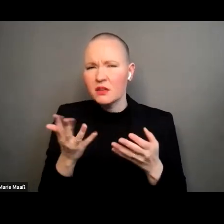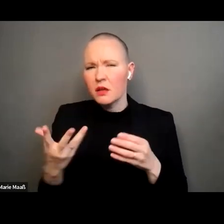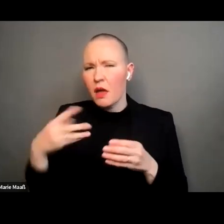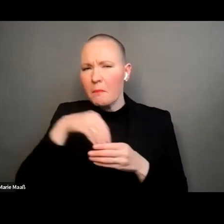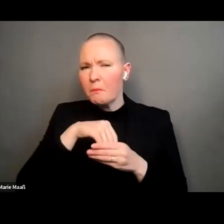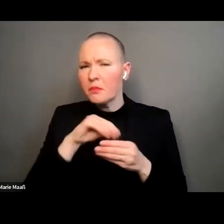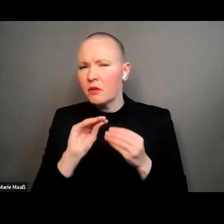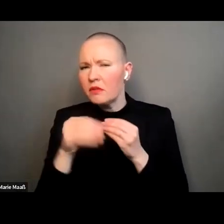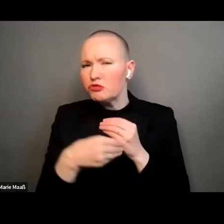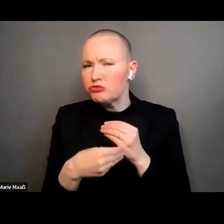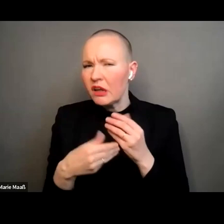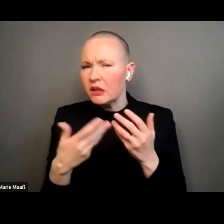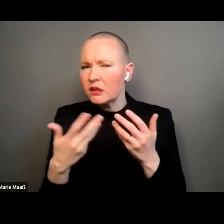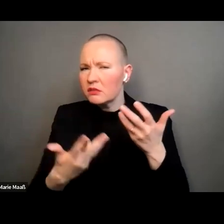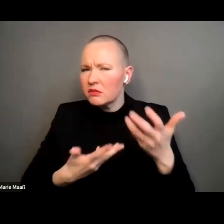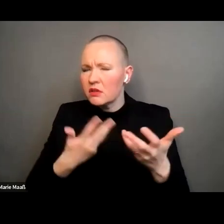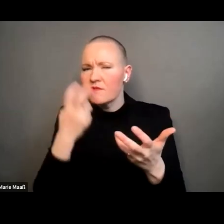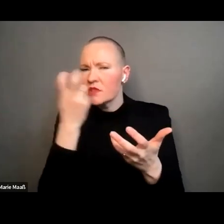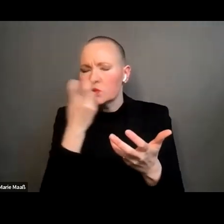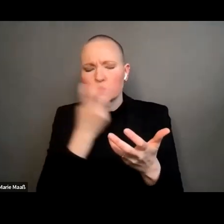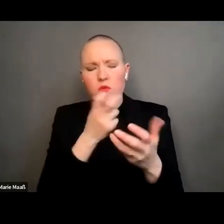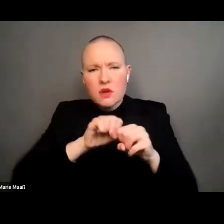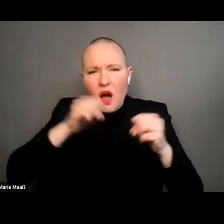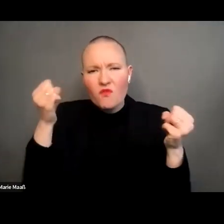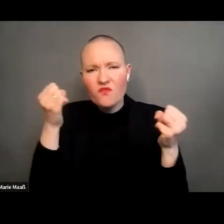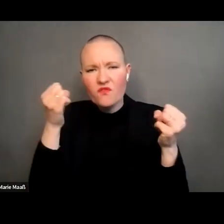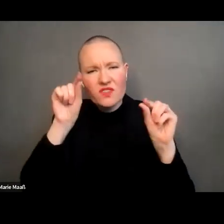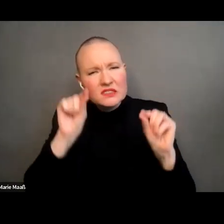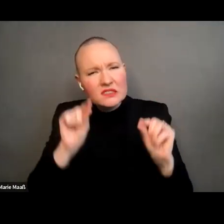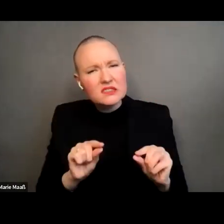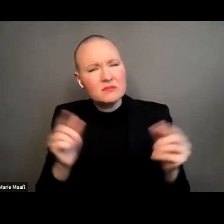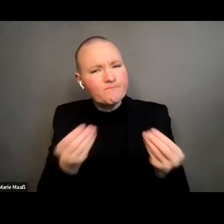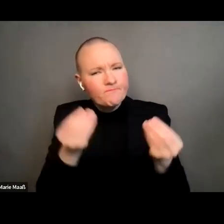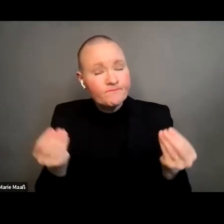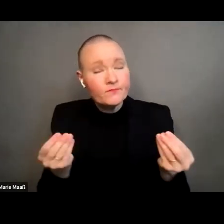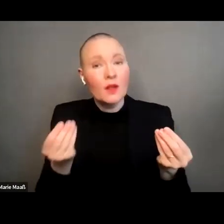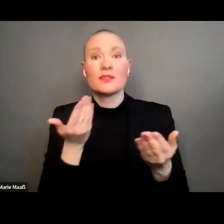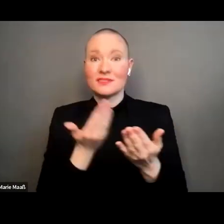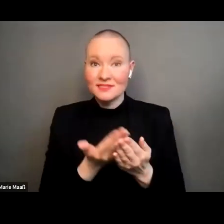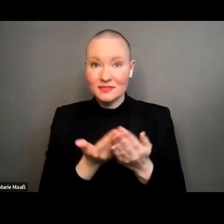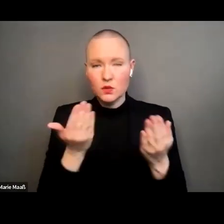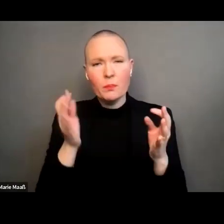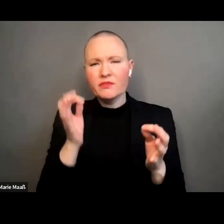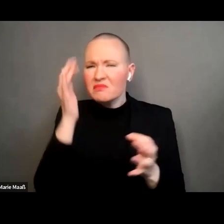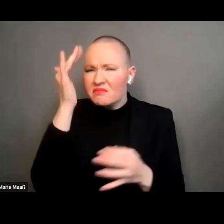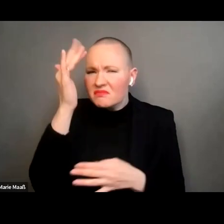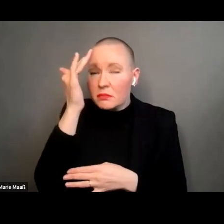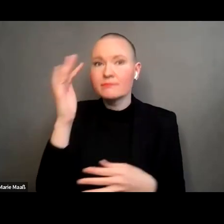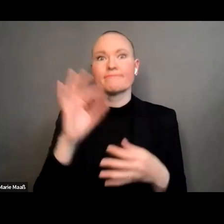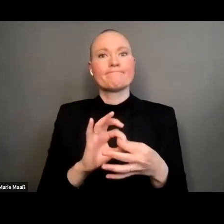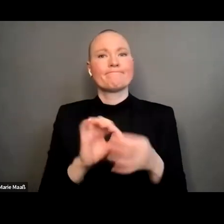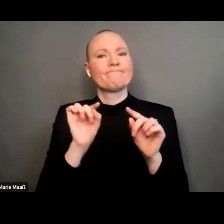ihr versucht das ganze zu entschlüsseln und genau um solche momente geht es hier heute um momente wo ihr euch